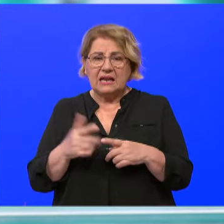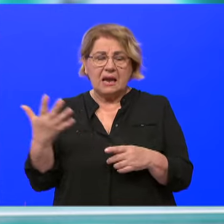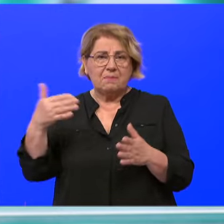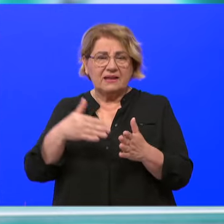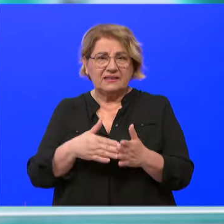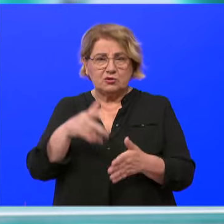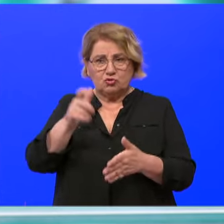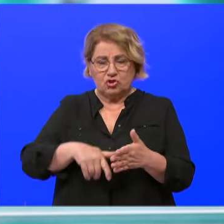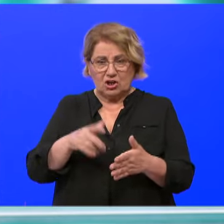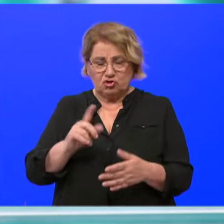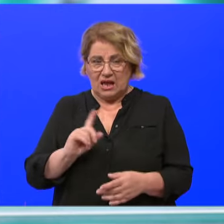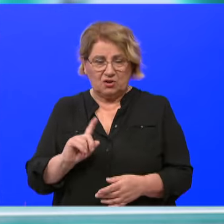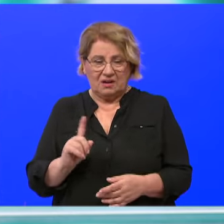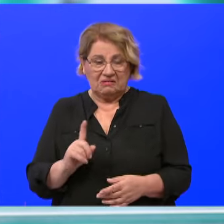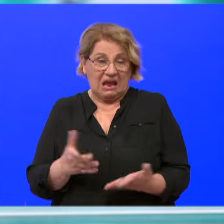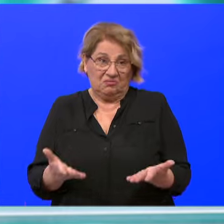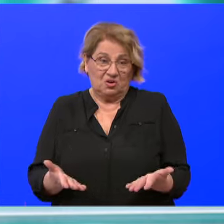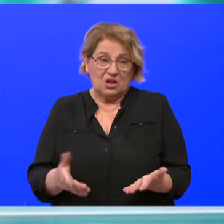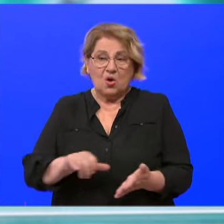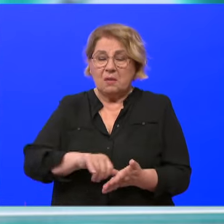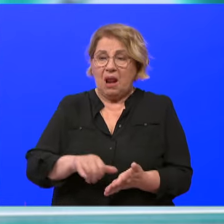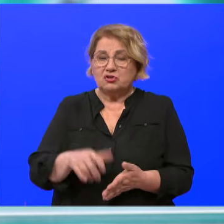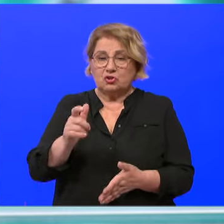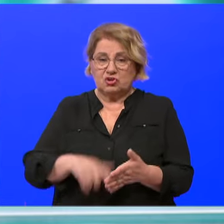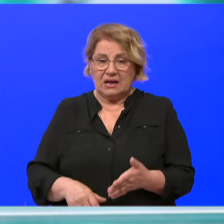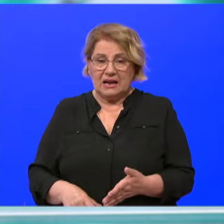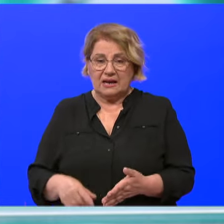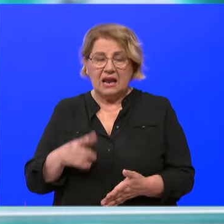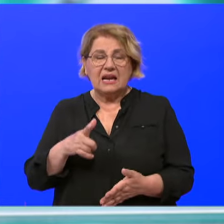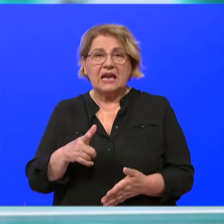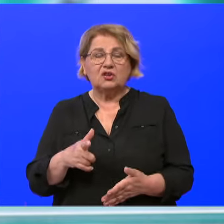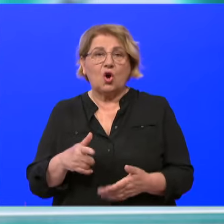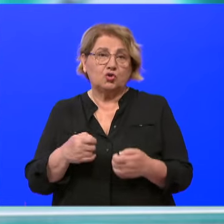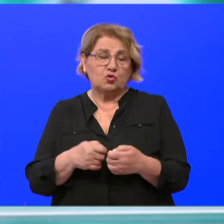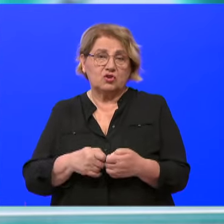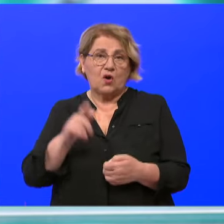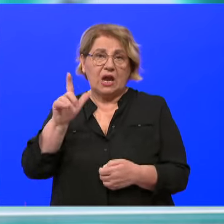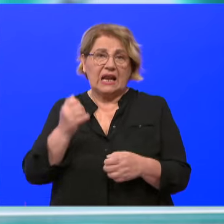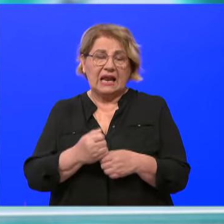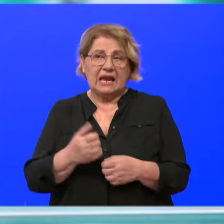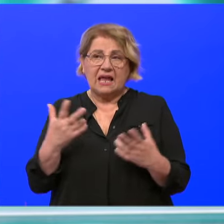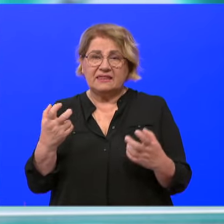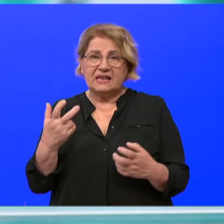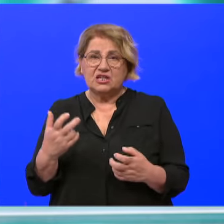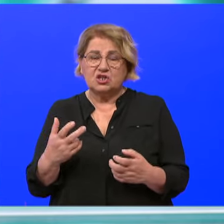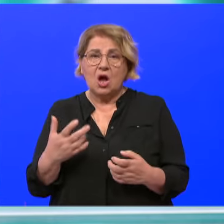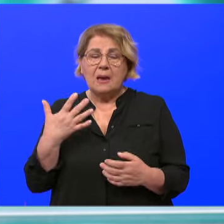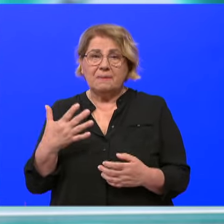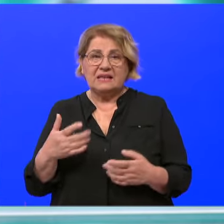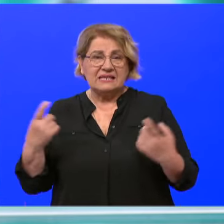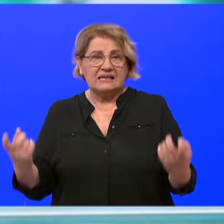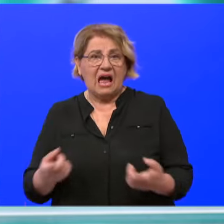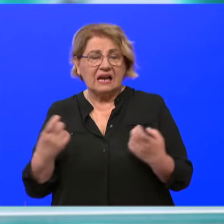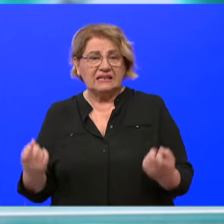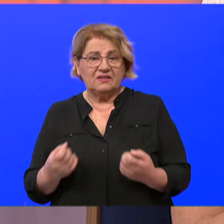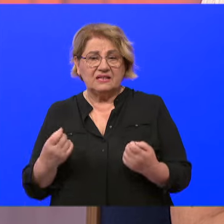članova ili koliko ih već ima koji plaćaju članarinu. Nije naša Liga 350 aktivista, iako se bez njih ništa ne može.